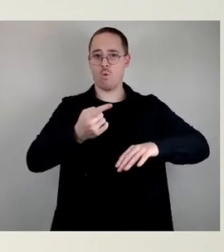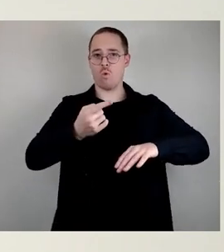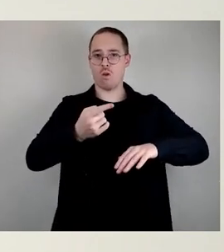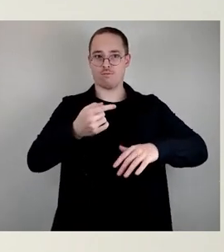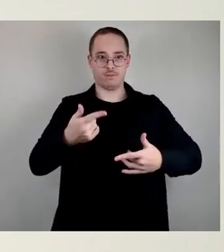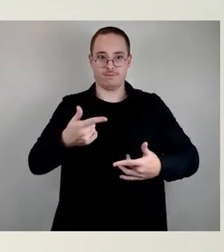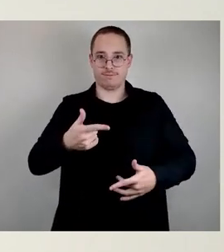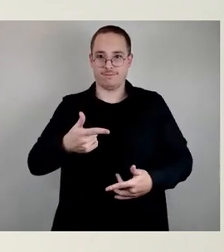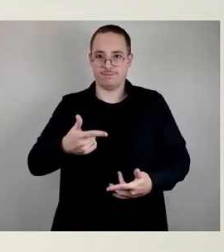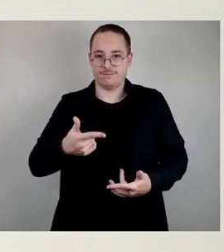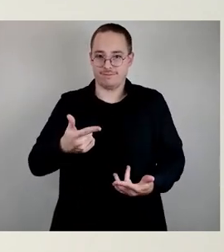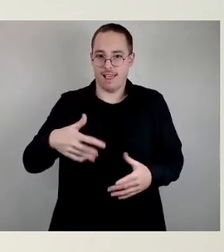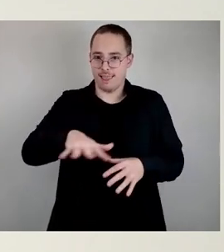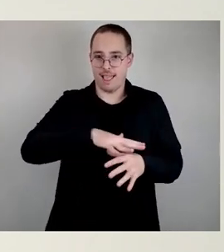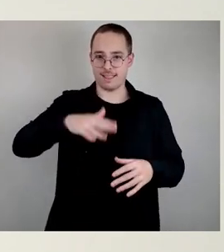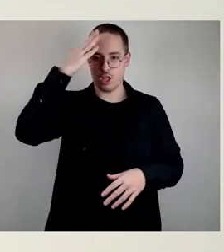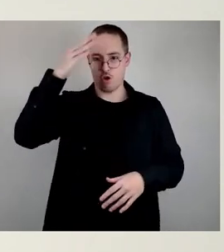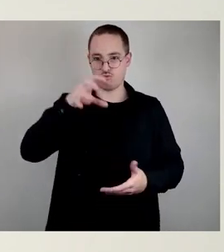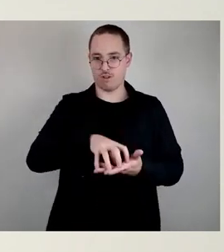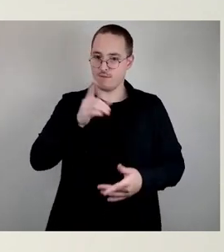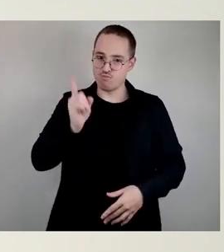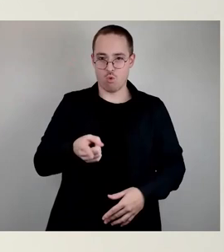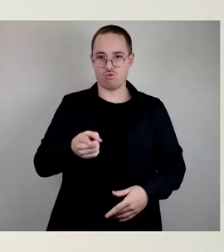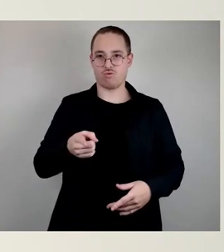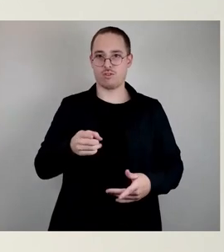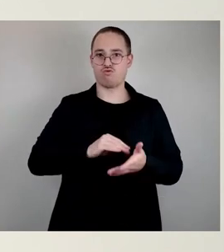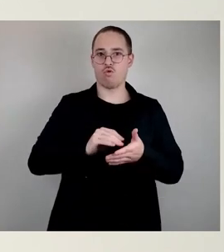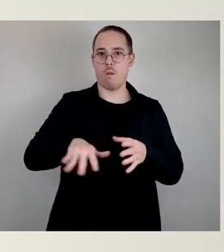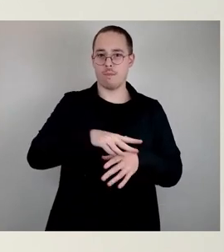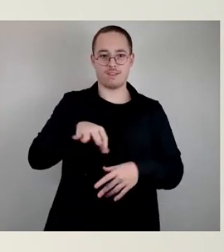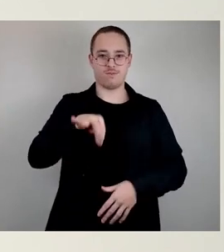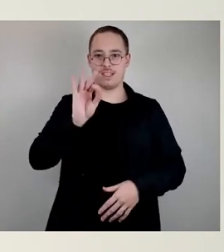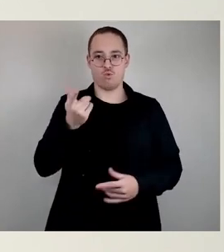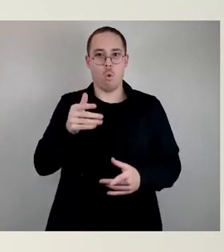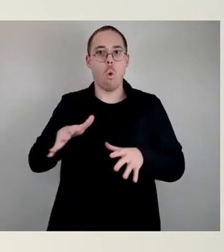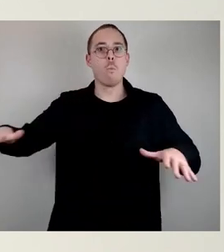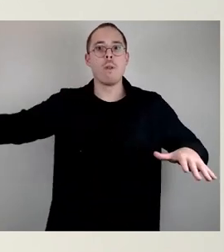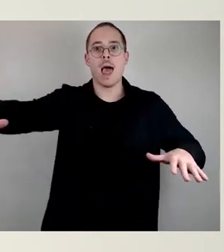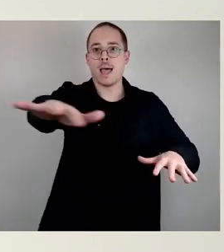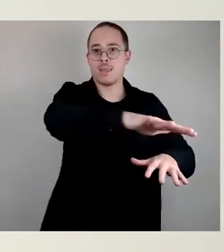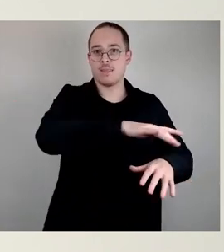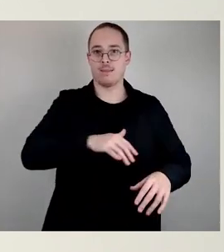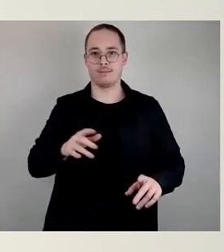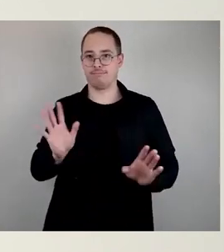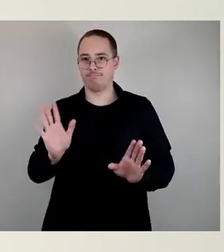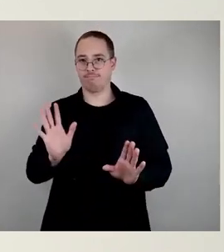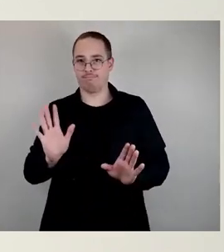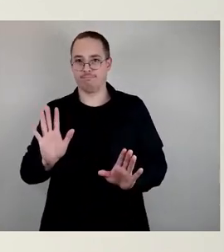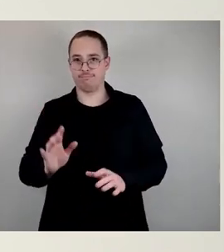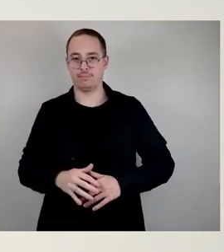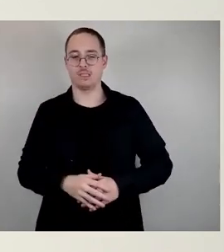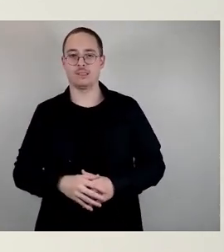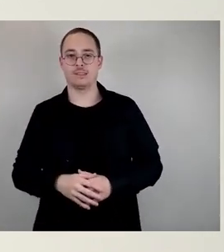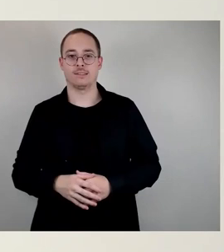finden, geht es nicht darum, irgendwie einen Schulplatz im Umland zu finden, dass es da teilweise zu längeren